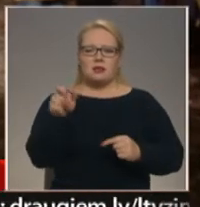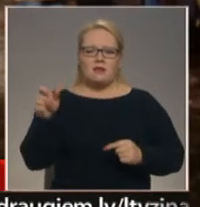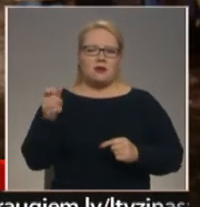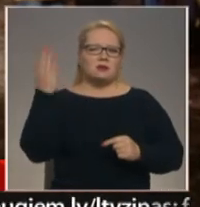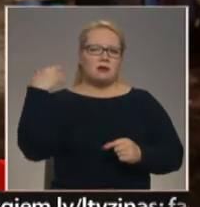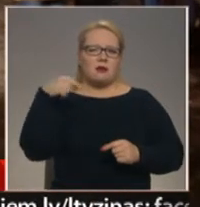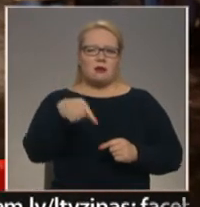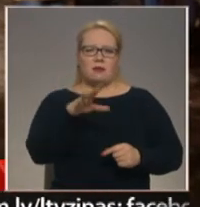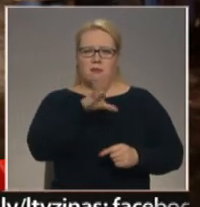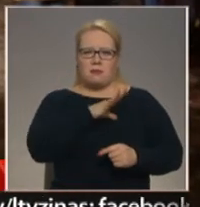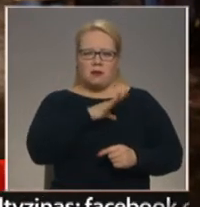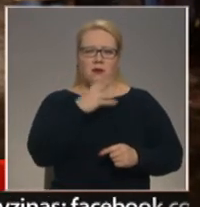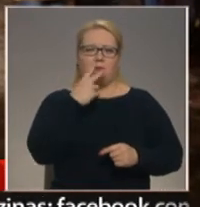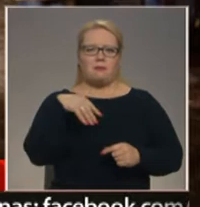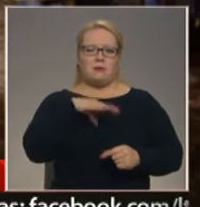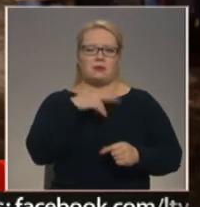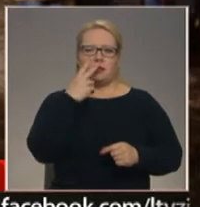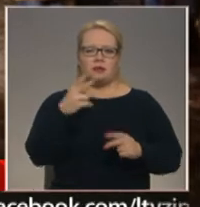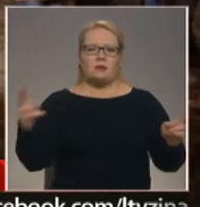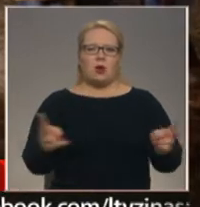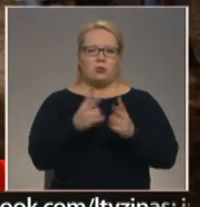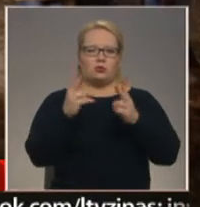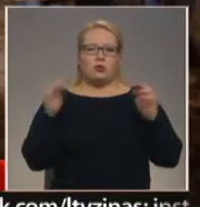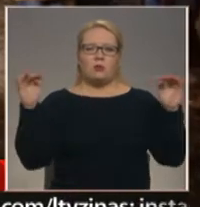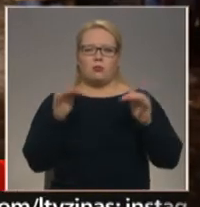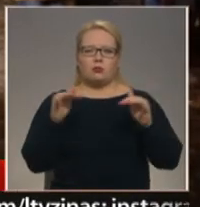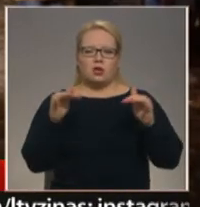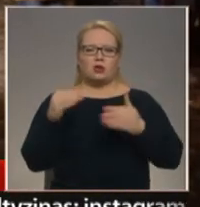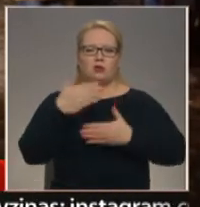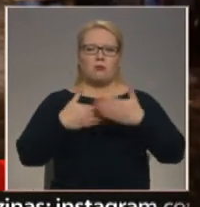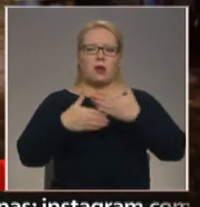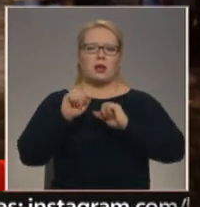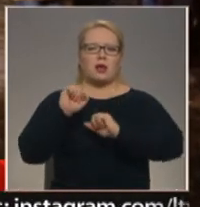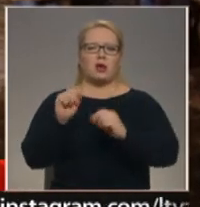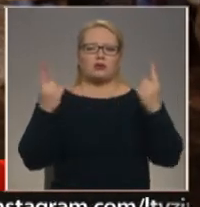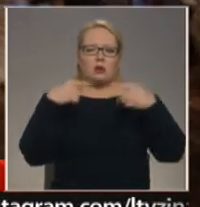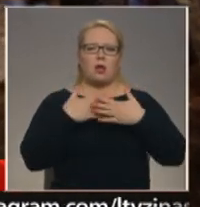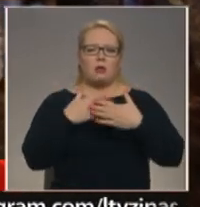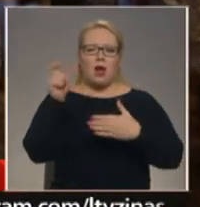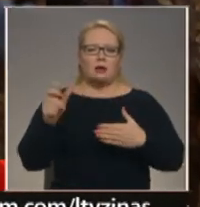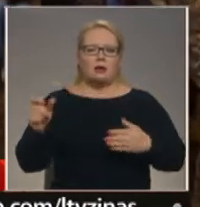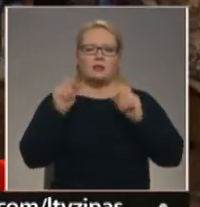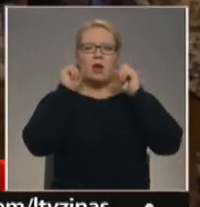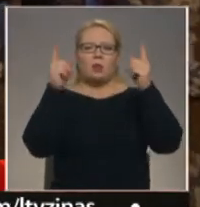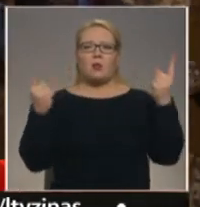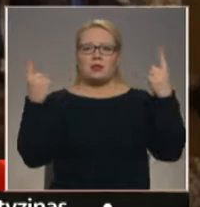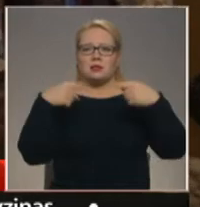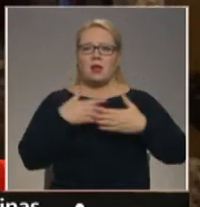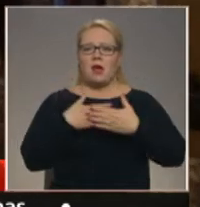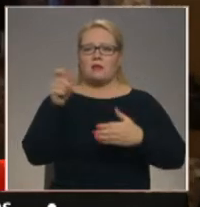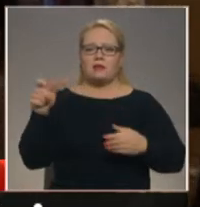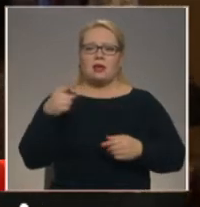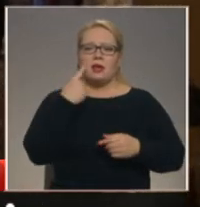atradās. Mēs redzam, ka pie uguns, kur ir virpulcējušies barikāžu laika aktīvists, atmodas laika aktīvists redzēja